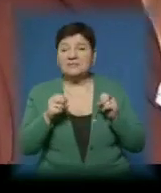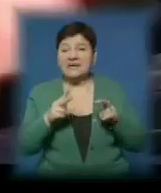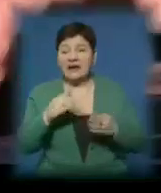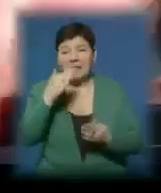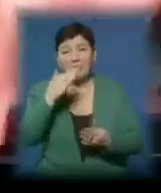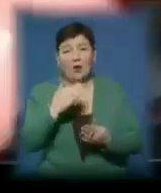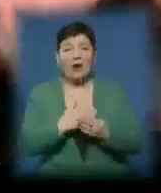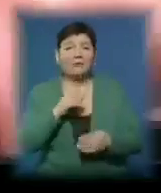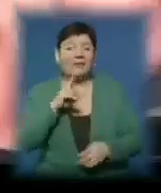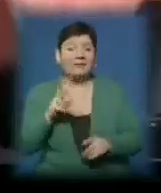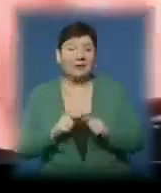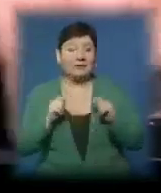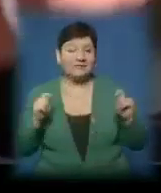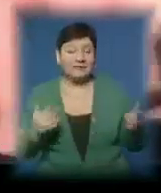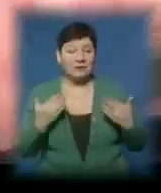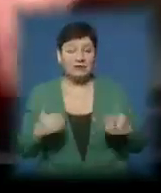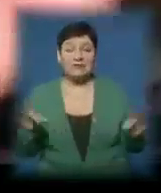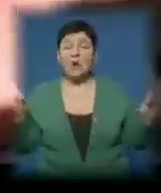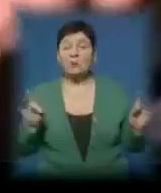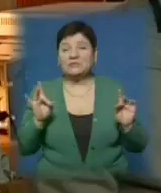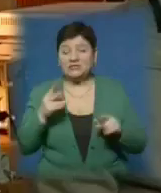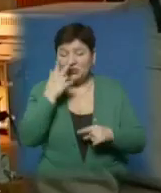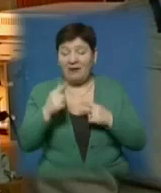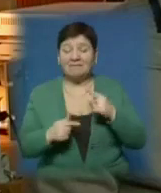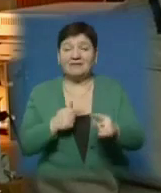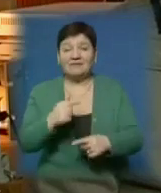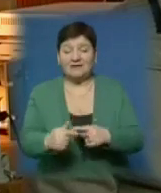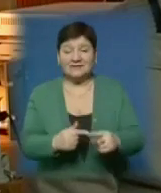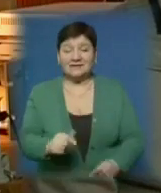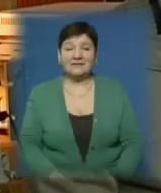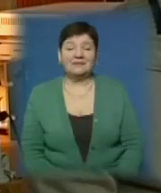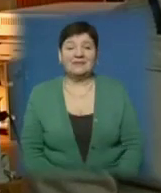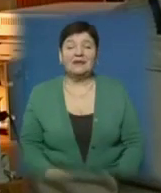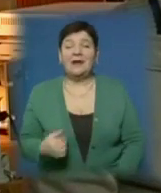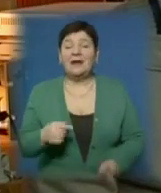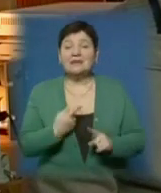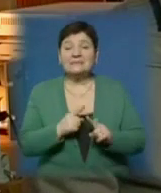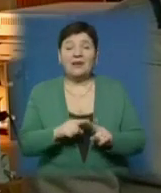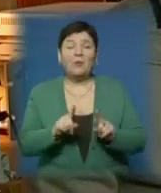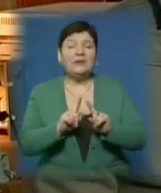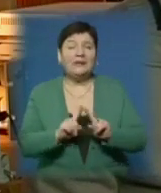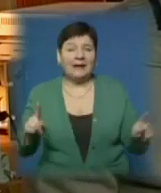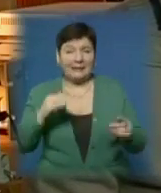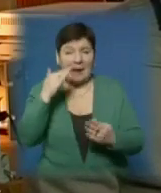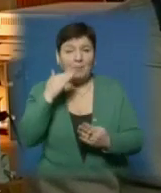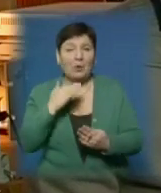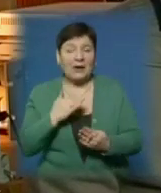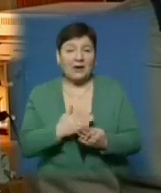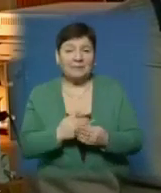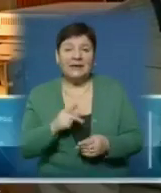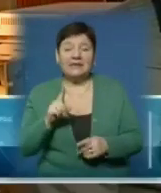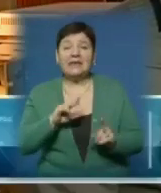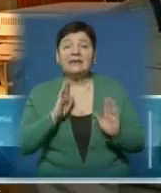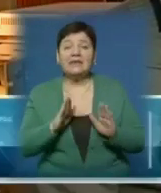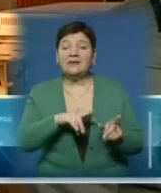програми, котрі розкривають сучасні музичні тенденції. Наприклад, інший звук. Це взагалі унікальна програма. Не тільки в